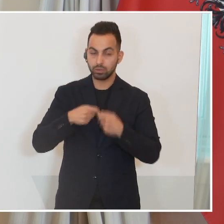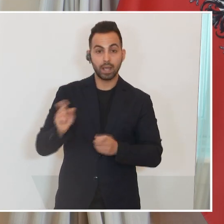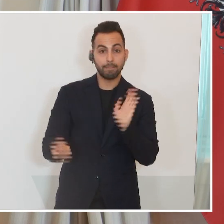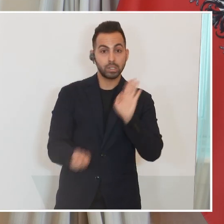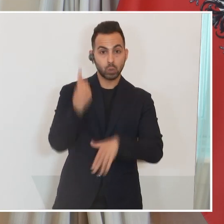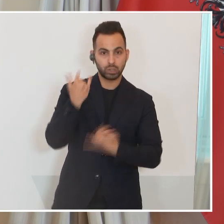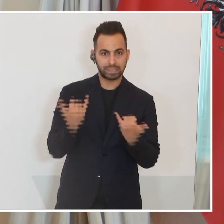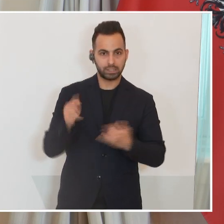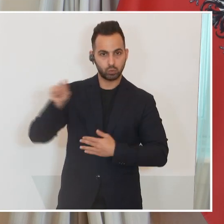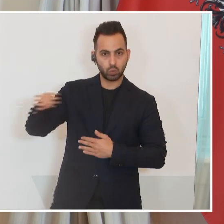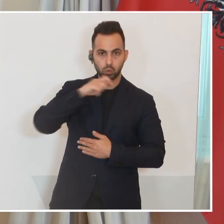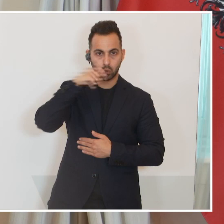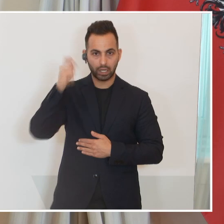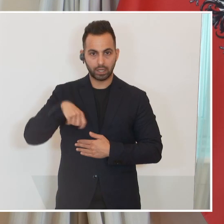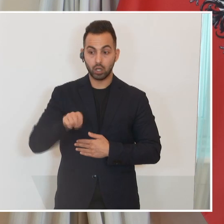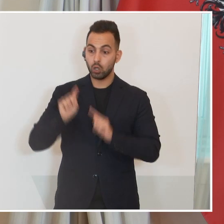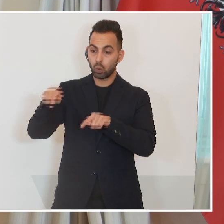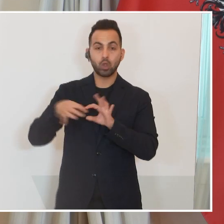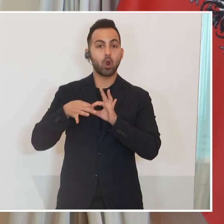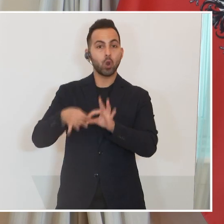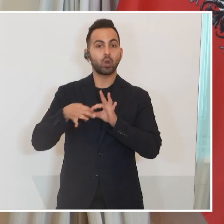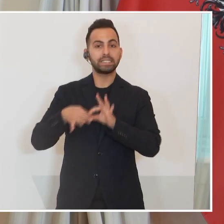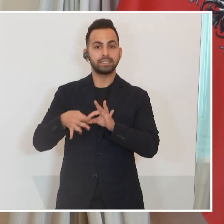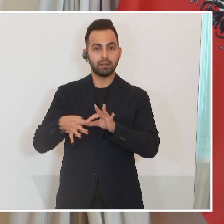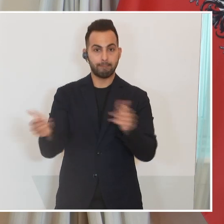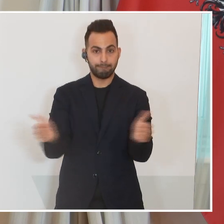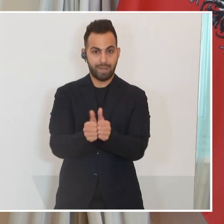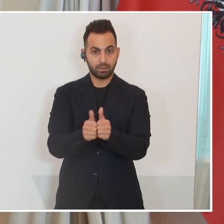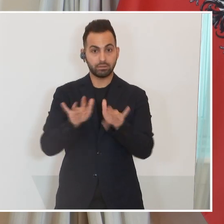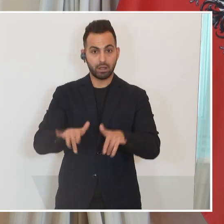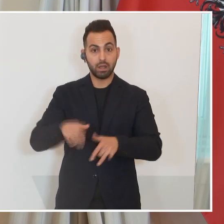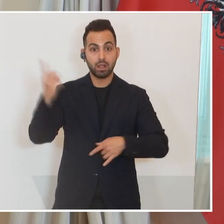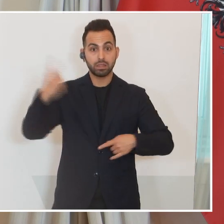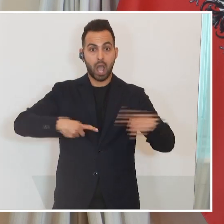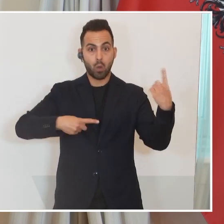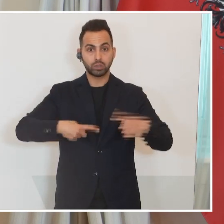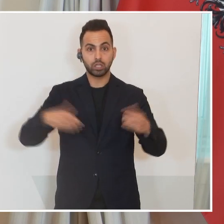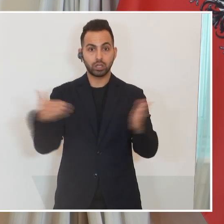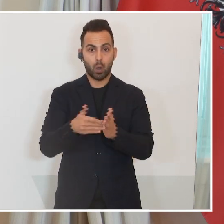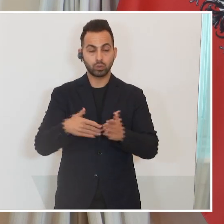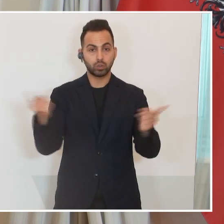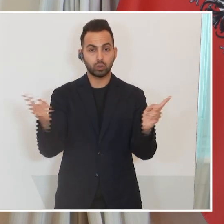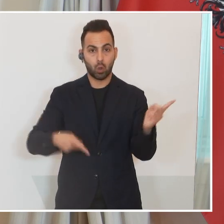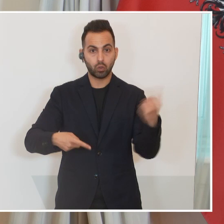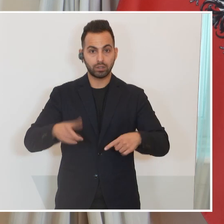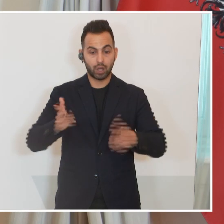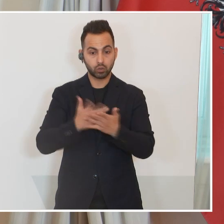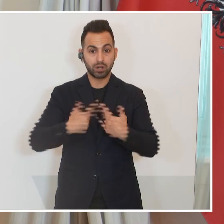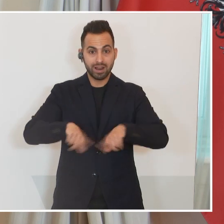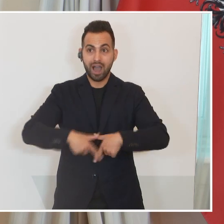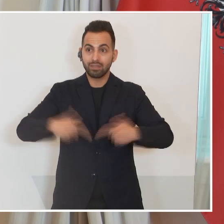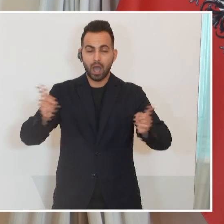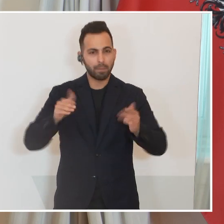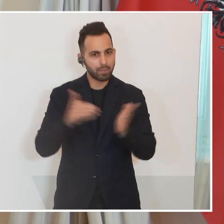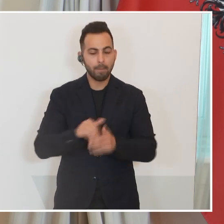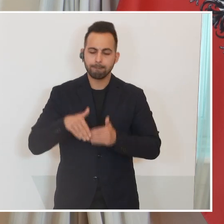und bietet sich hier an als Logistikpartner. Tausende Tonnen sind auch schon außer Landes gebracht worden, nur wir reden hier von Millionen Tonnen, die